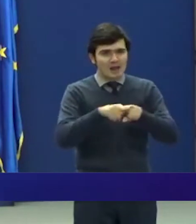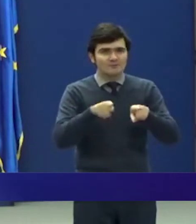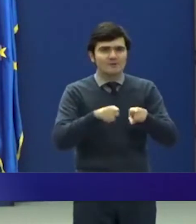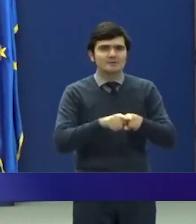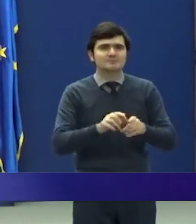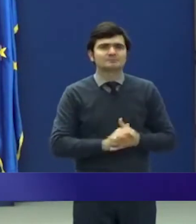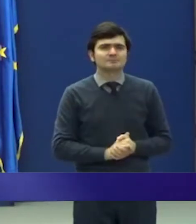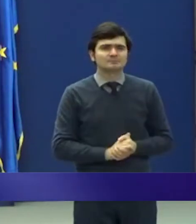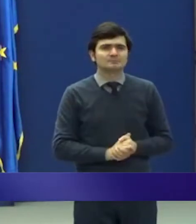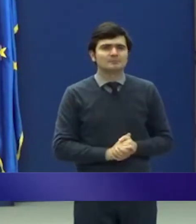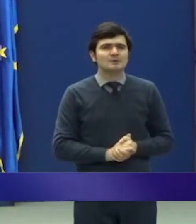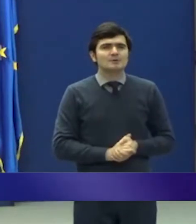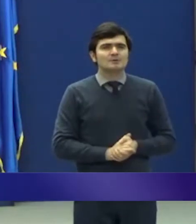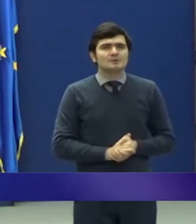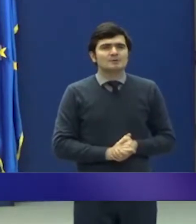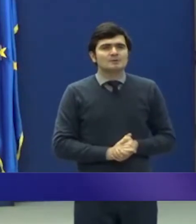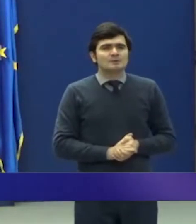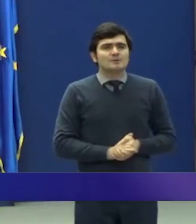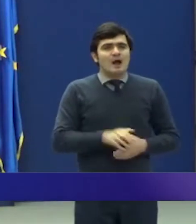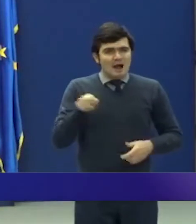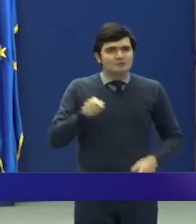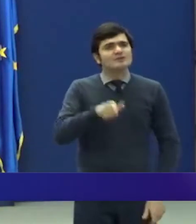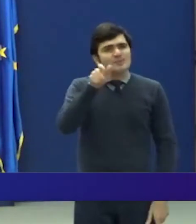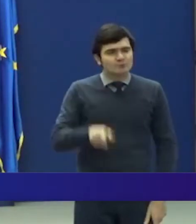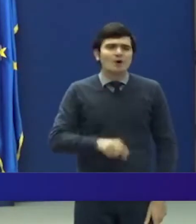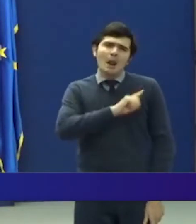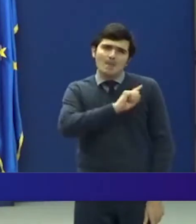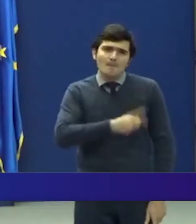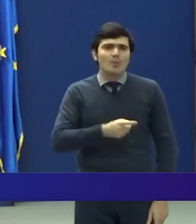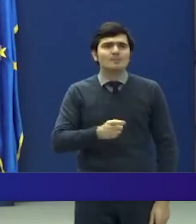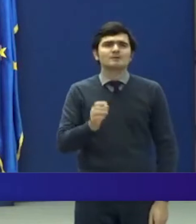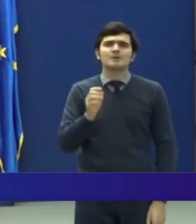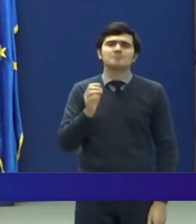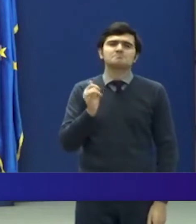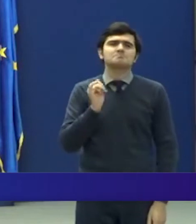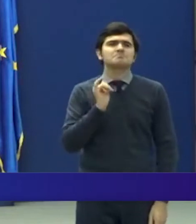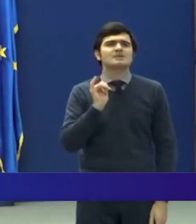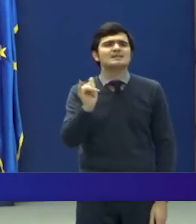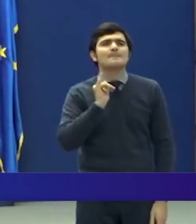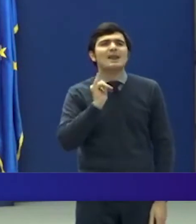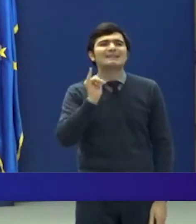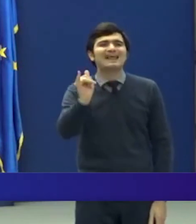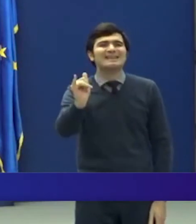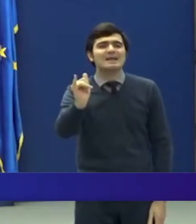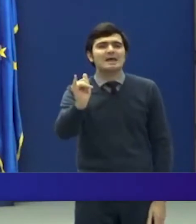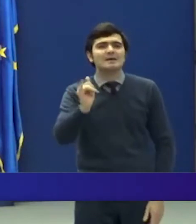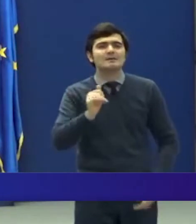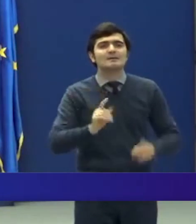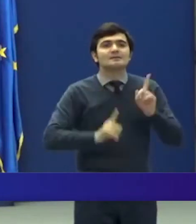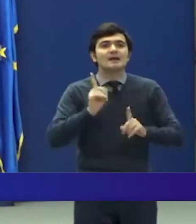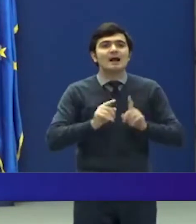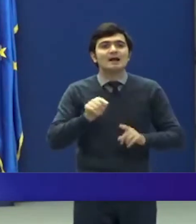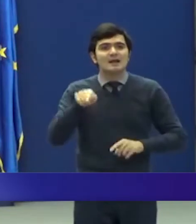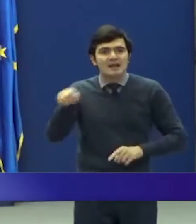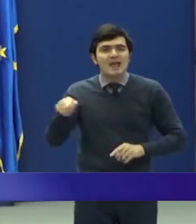Totodată pot să se deplaseze în situația în care au